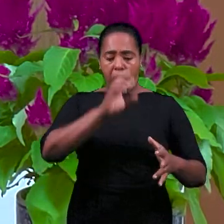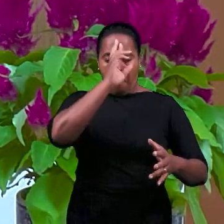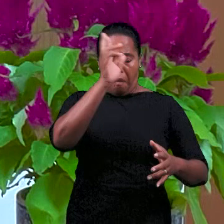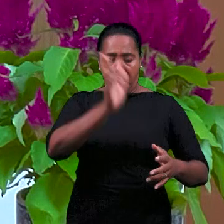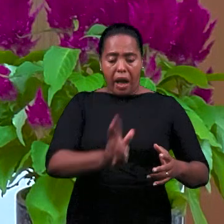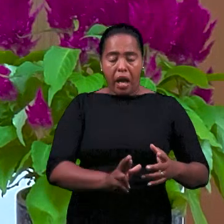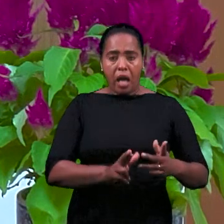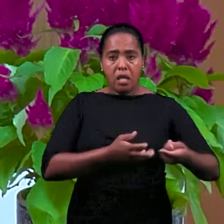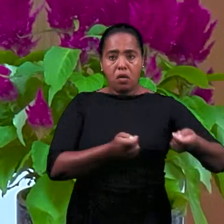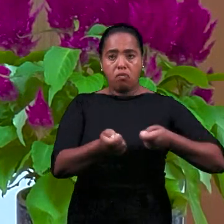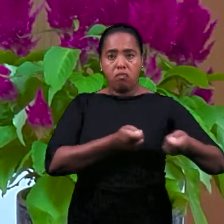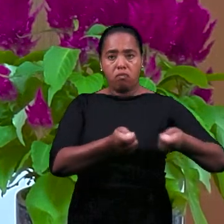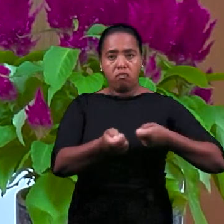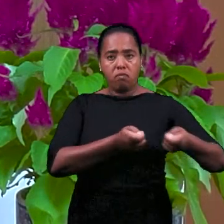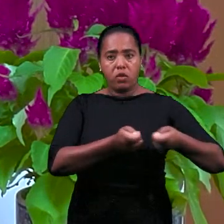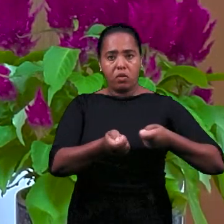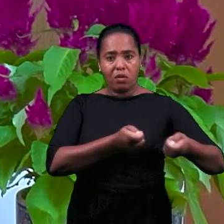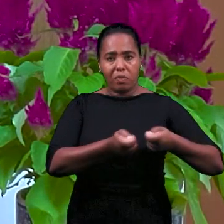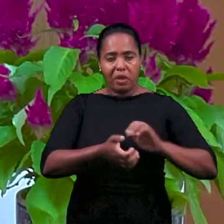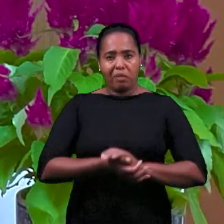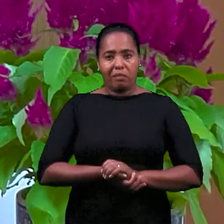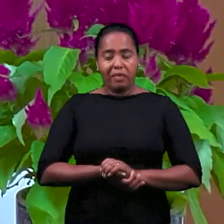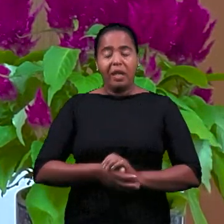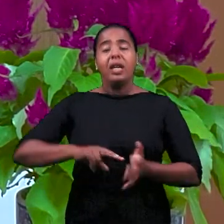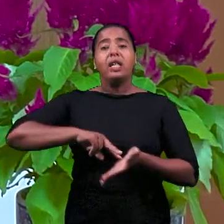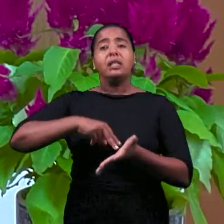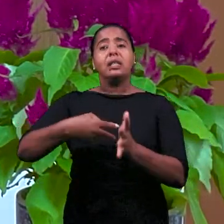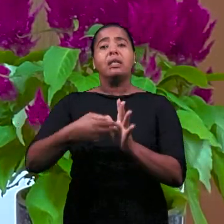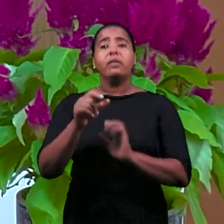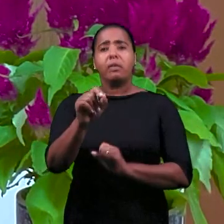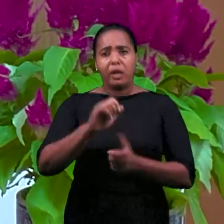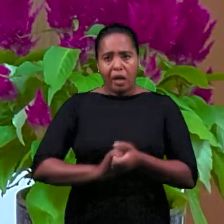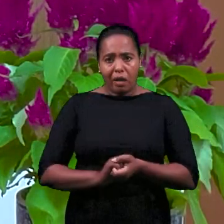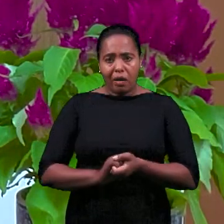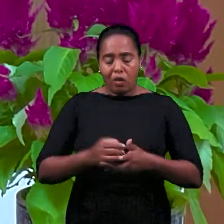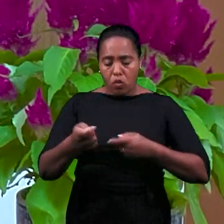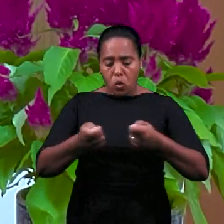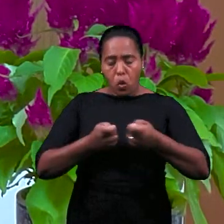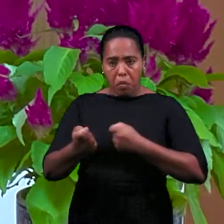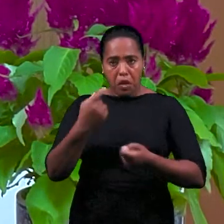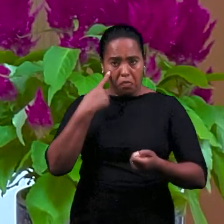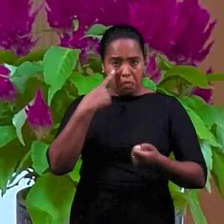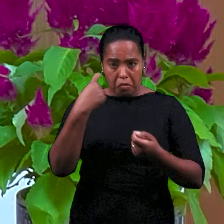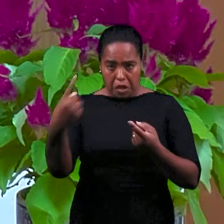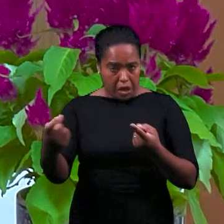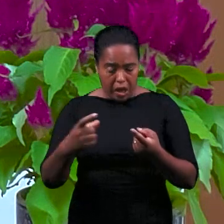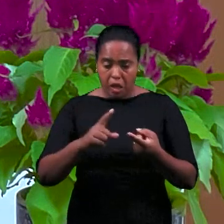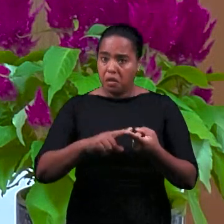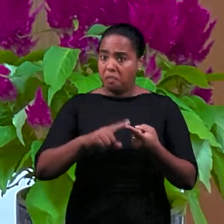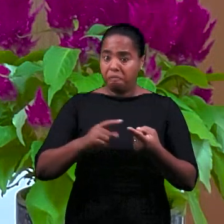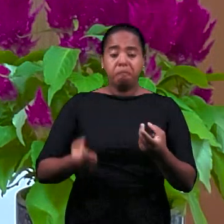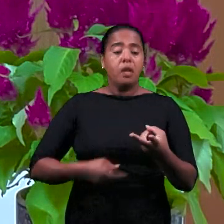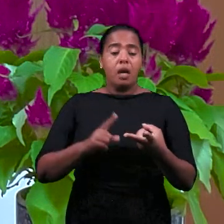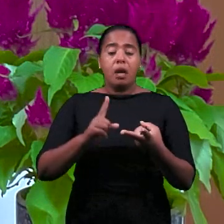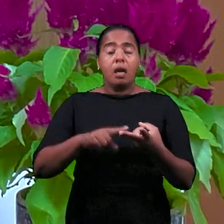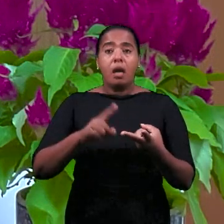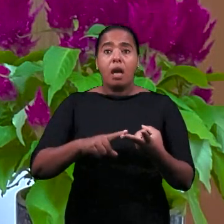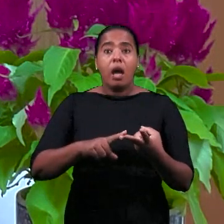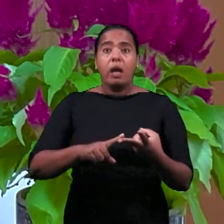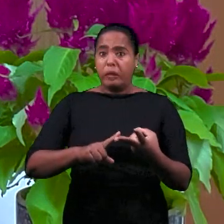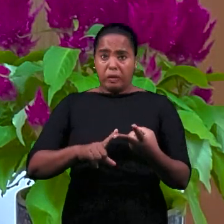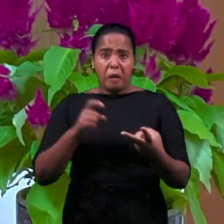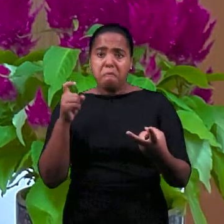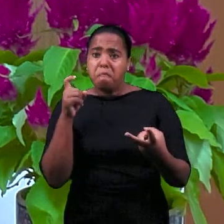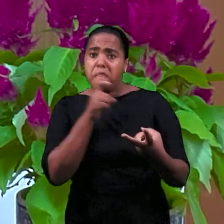доминированием разума, доминированием интересов человеческих, лжи, потому что